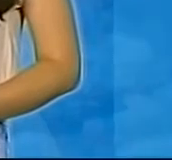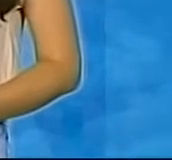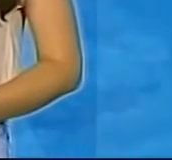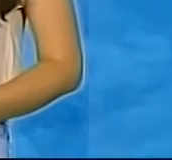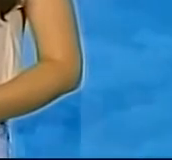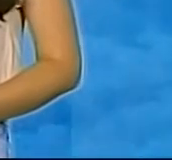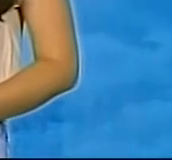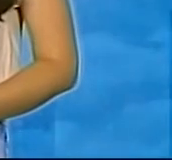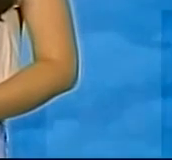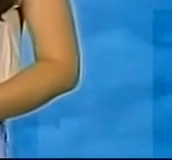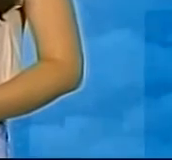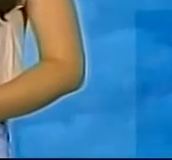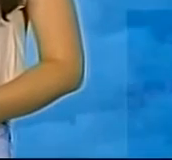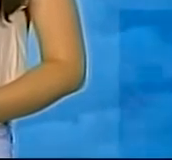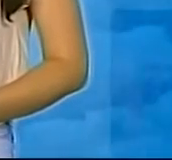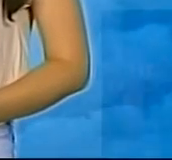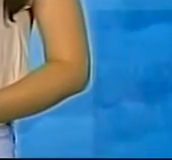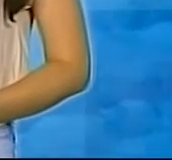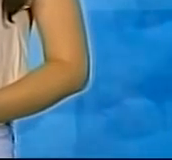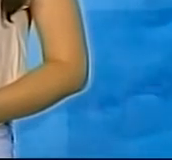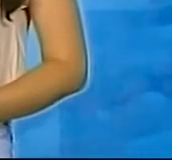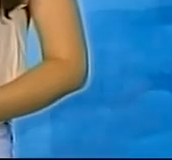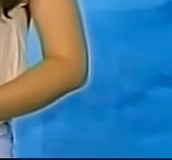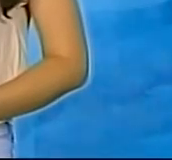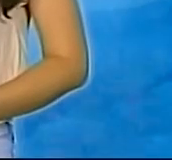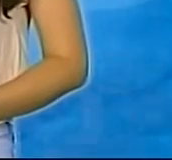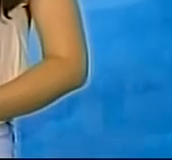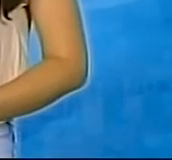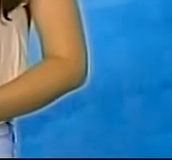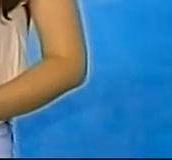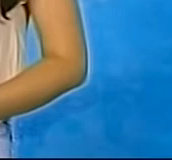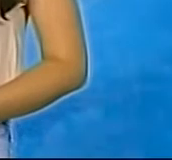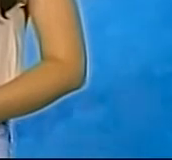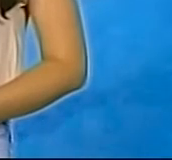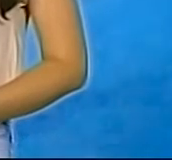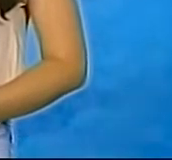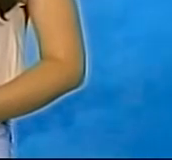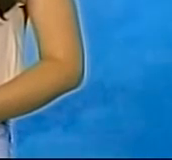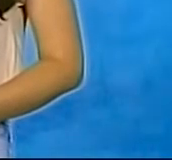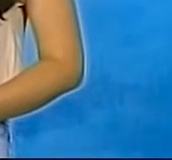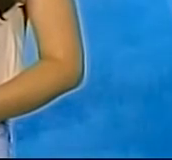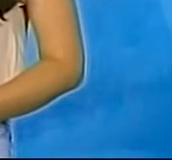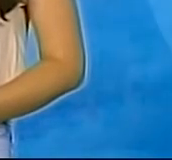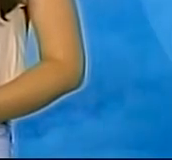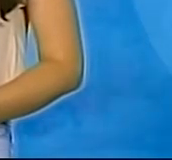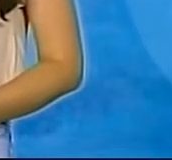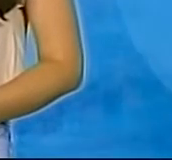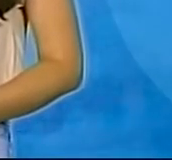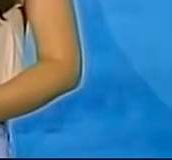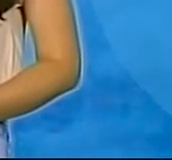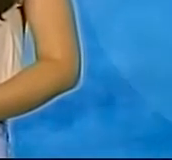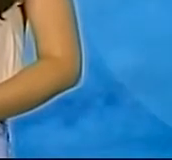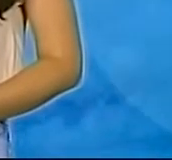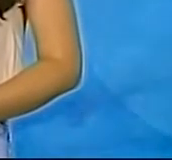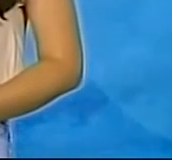температура по місту досягатиме 19 градусів. Вдень – близько 34. У області повітря вночі прогріється до 20